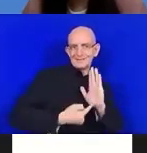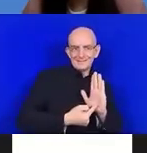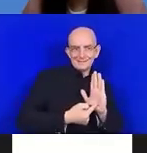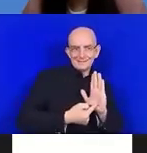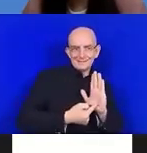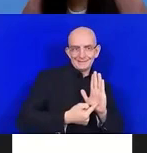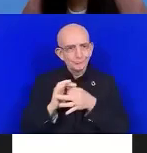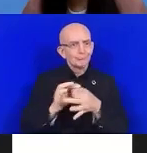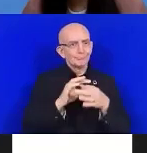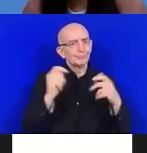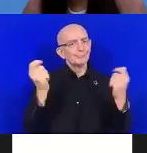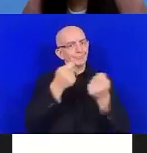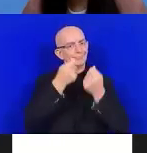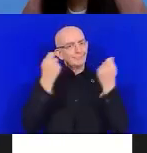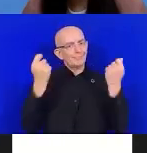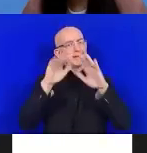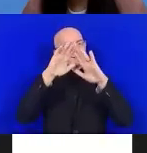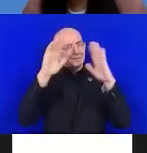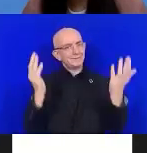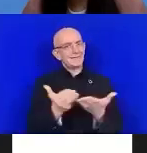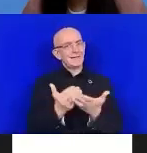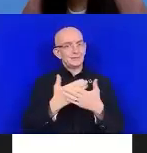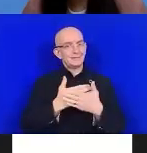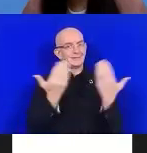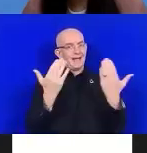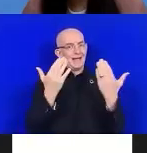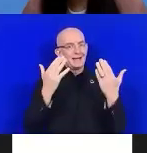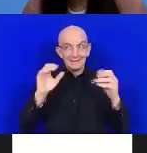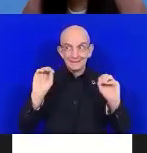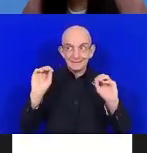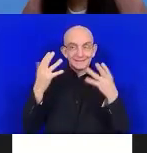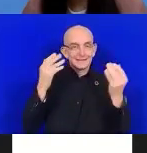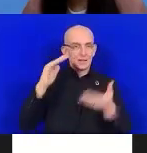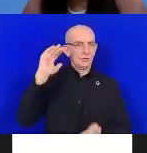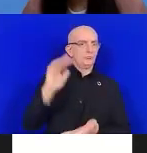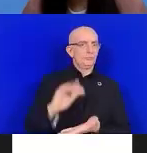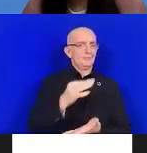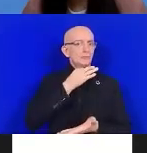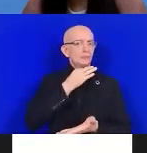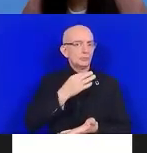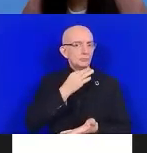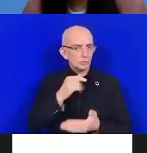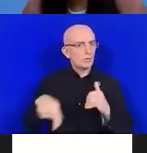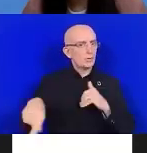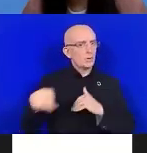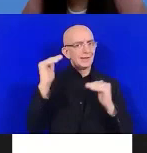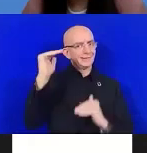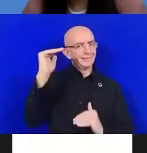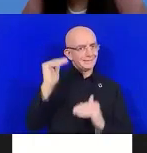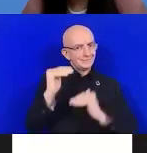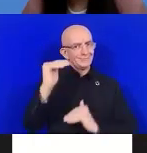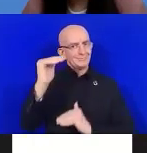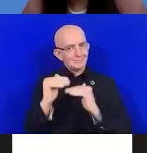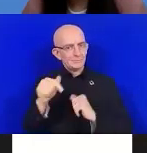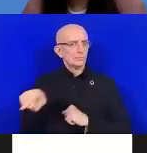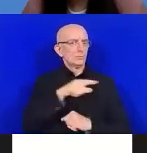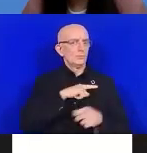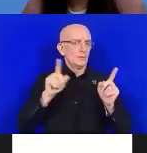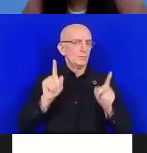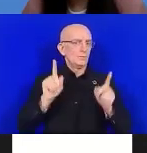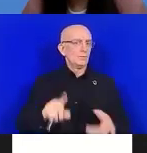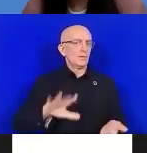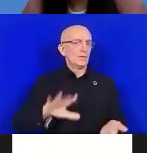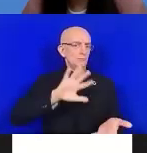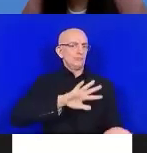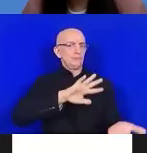en réduisant les inégalités qui persistent sur le terrain. Nous devons transformer nos mots